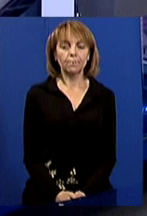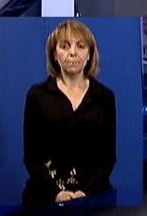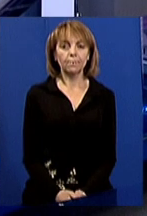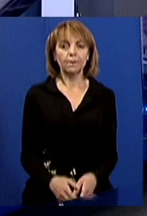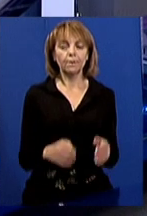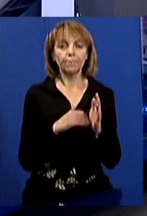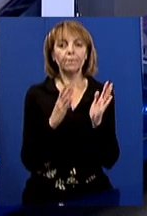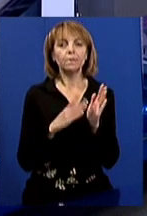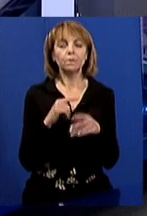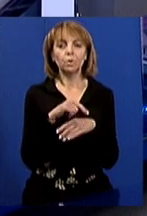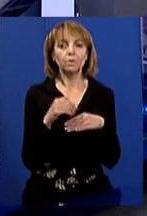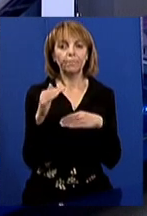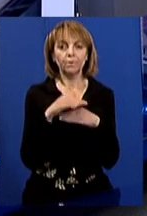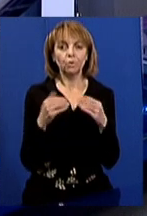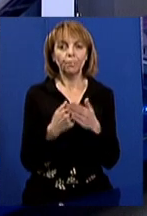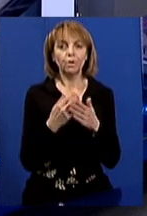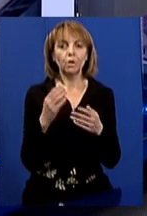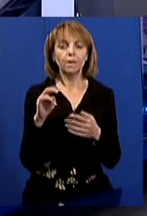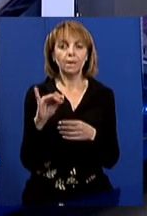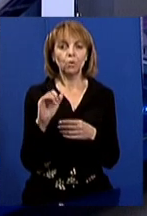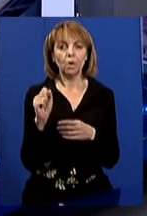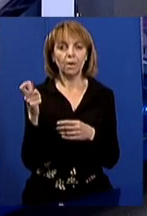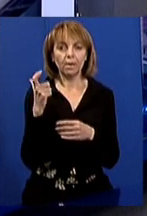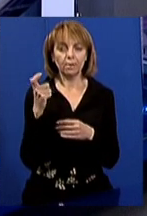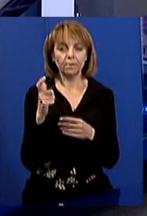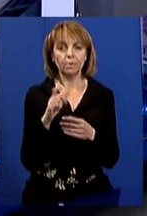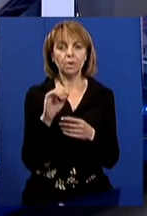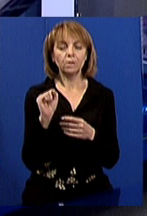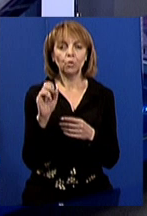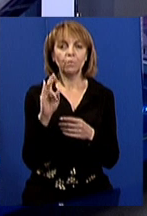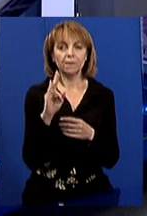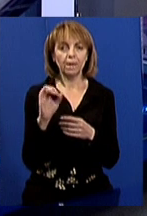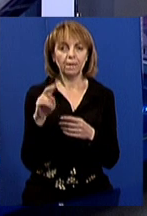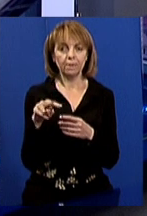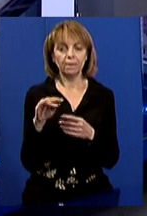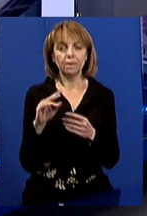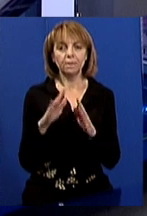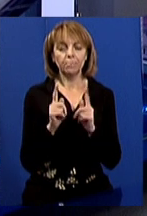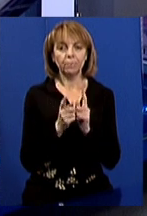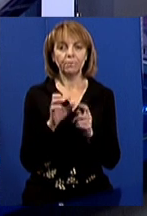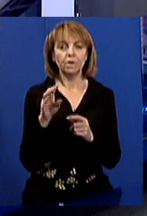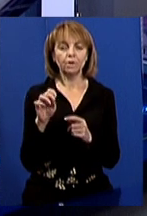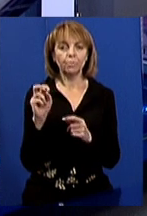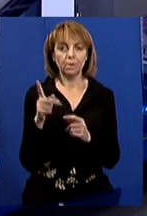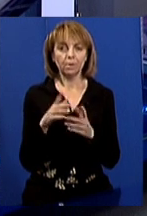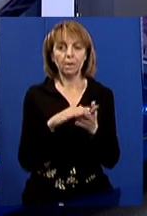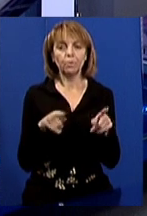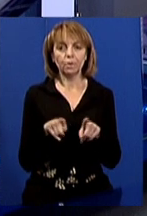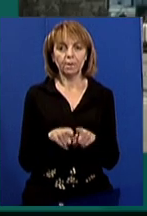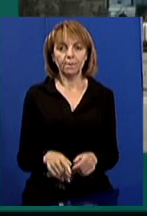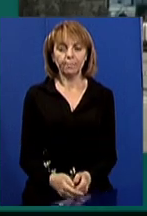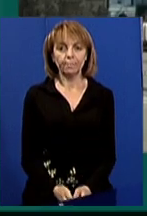19-та година новини на каналі ЮА Харків. Студію Олександра Новосел мовою жестів перекладає Світлана Шпак. Далі про таке.